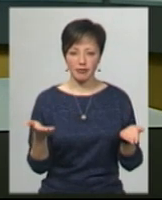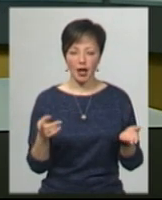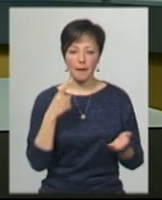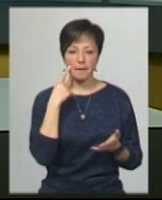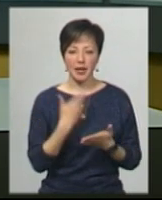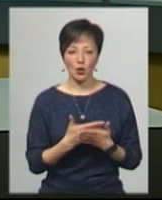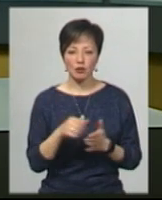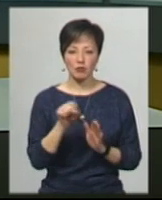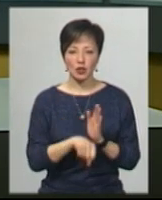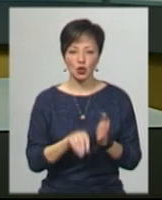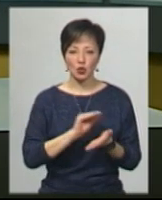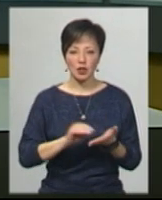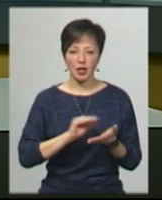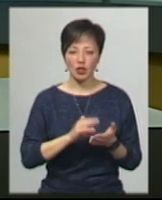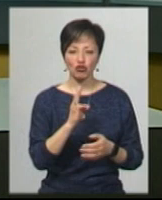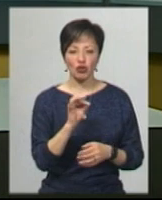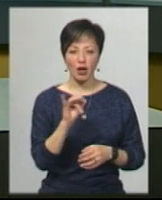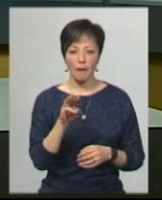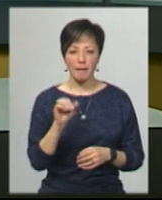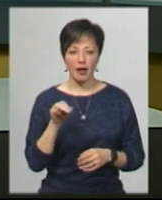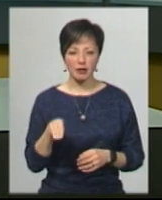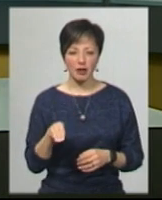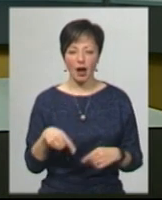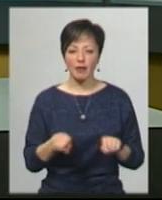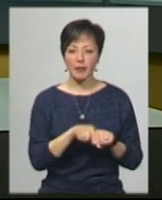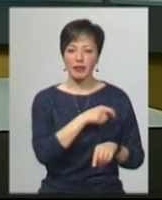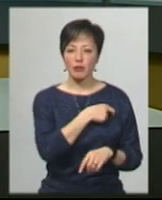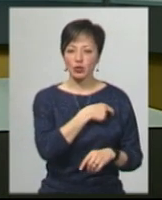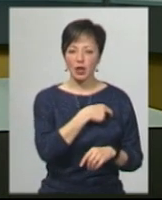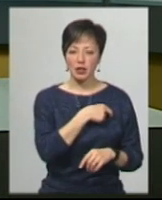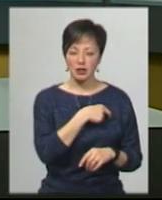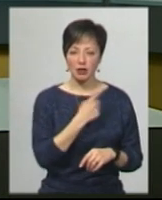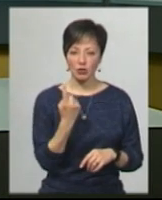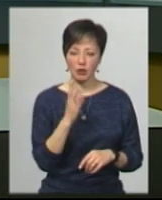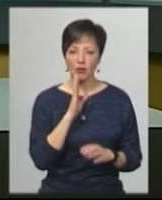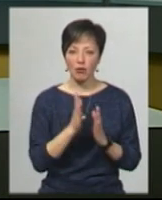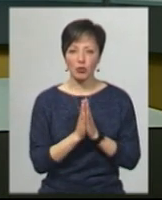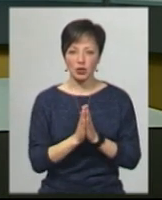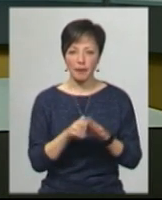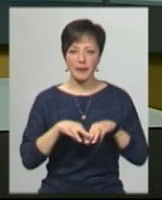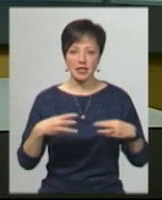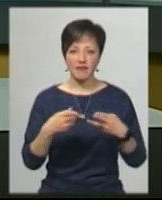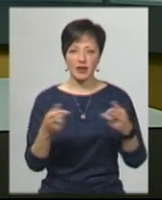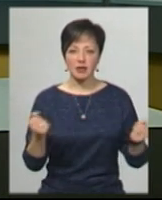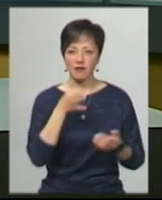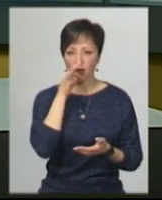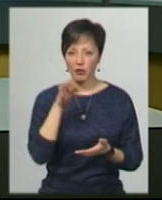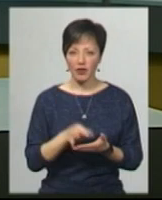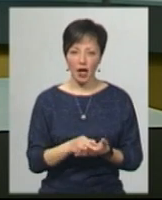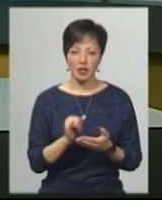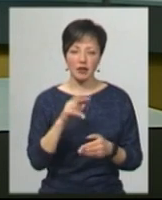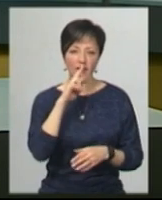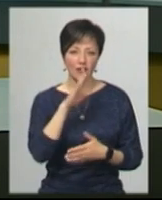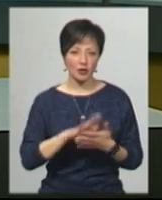підозрюваних у вбивстві журналіста Павла Шеремета. А депутатка Інна Сувсун попросила, щоб міністр визнав свою відповідальність і